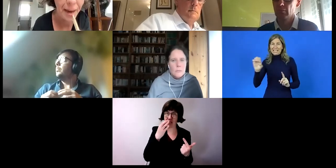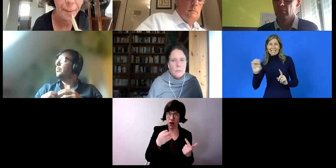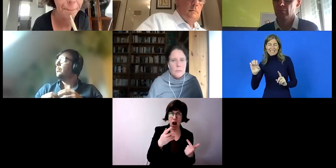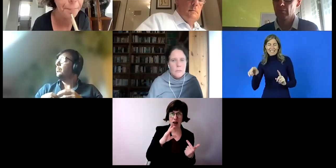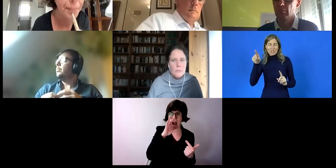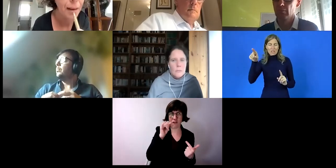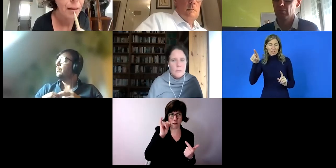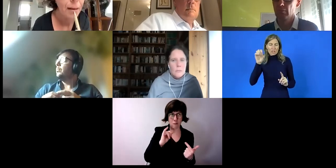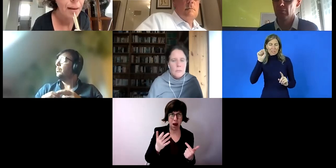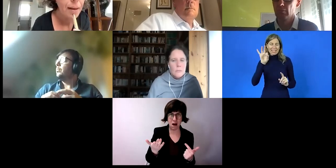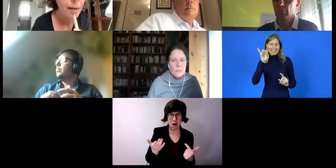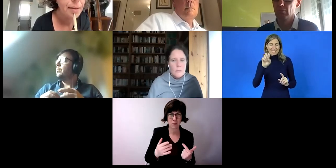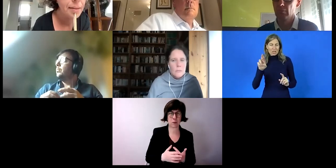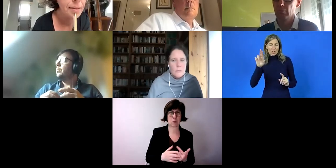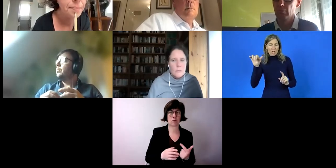Wolfmeier.